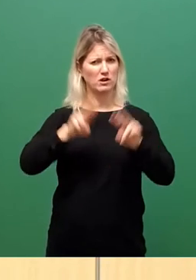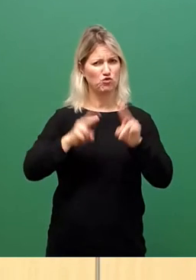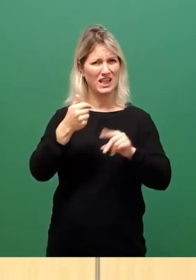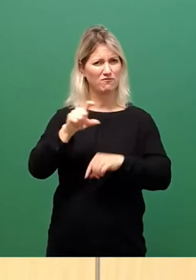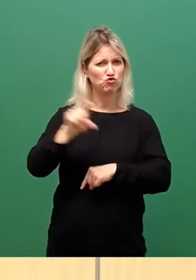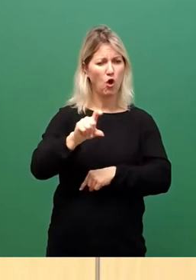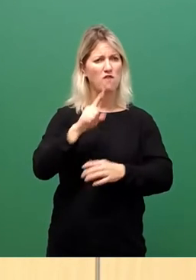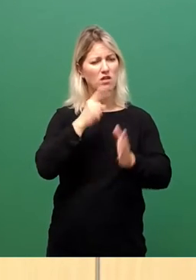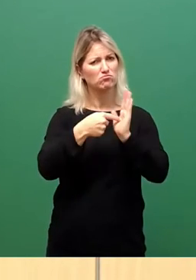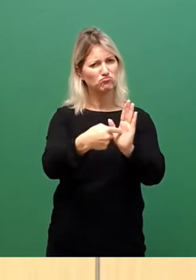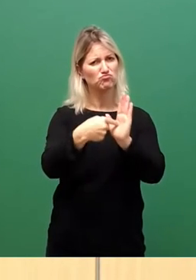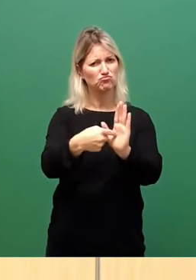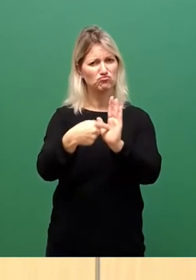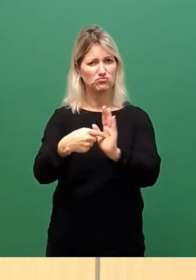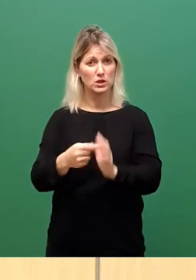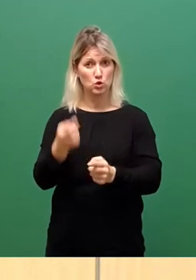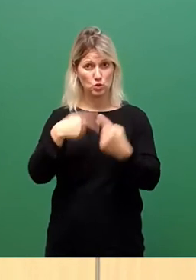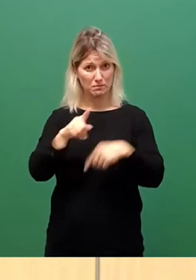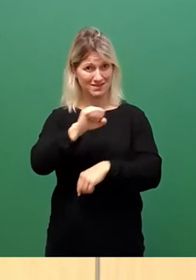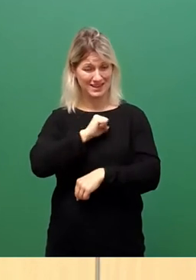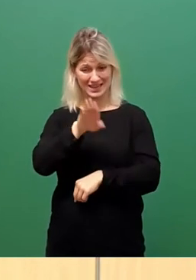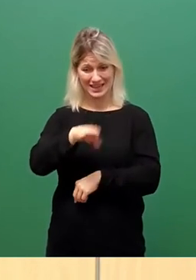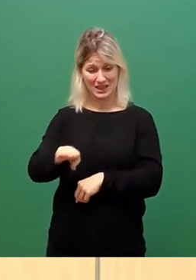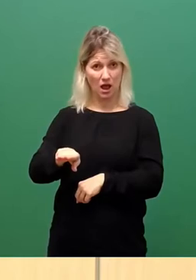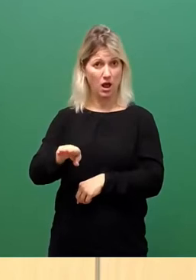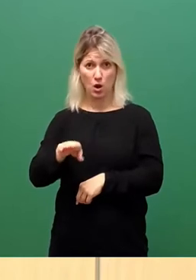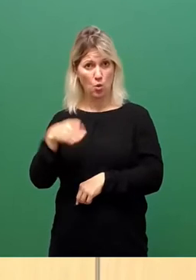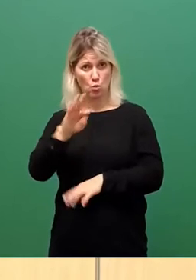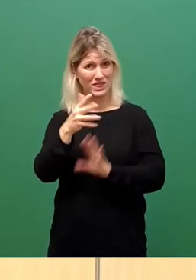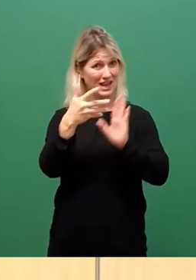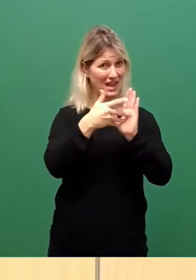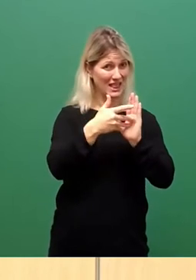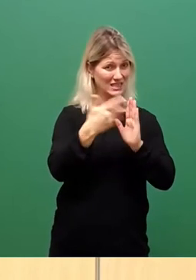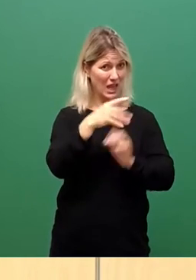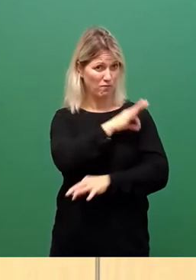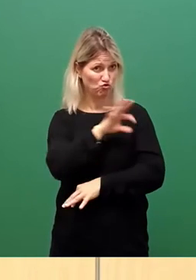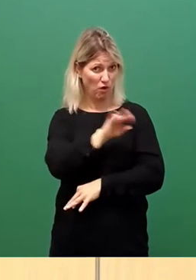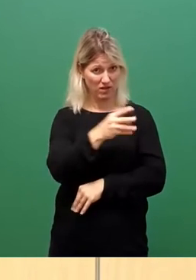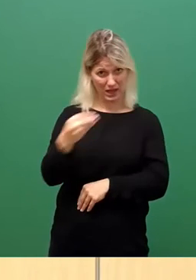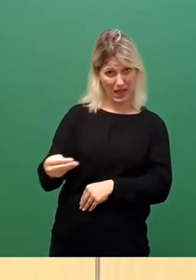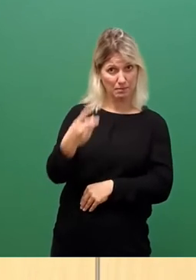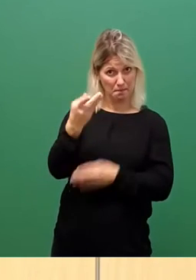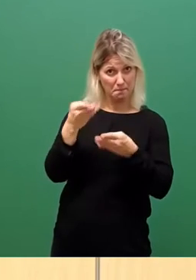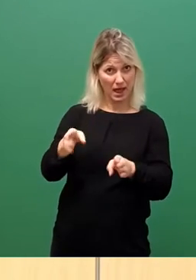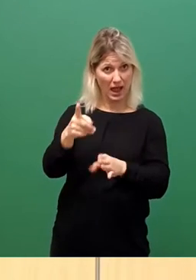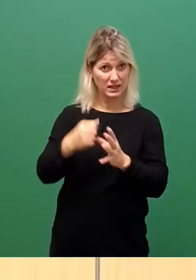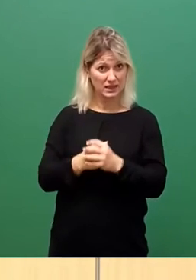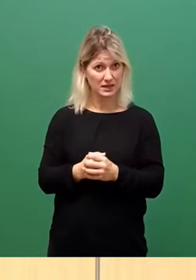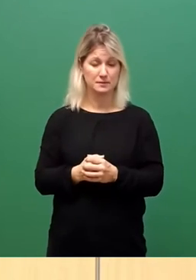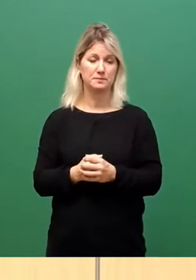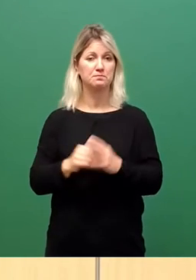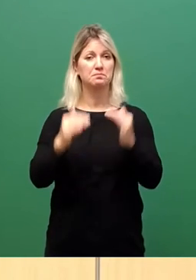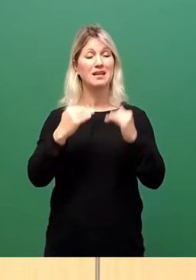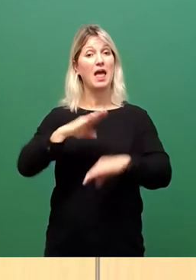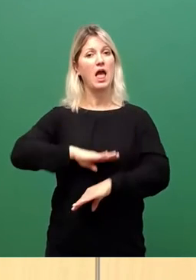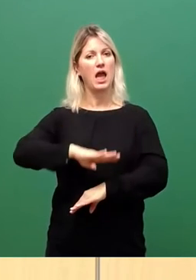Oder wollen Sie Ihre Kinder mit einem ungetesteten Impfstoff impfen lassen? Zehntens, ist ethisch reflektiert in